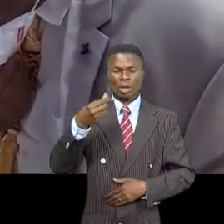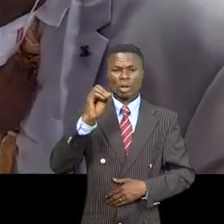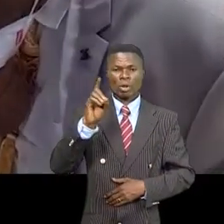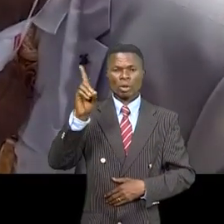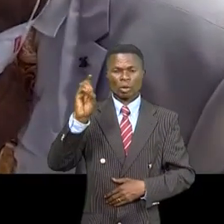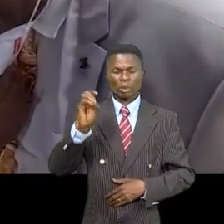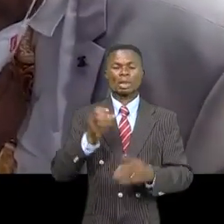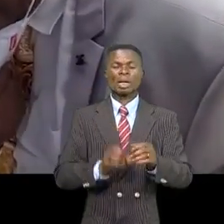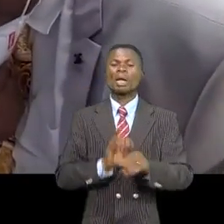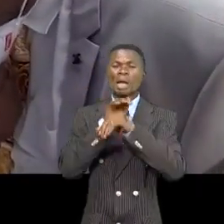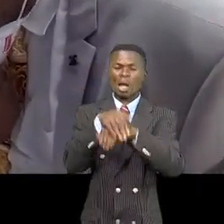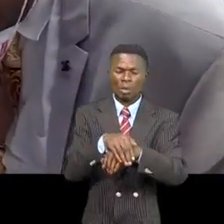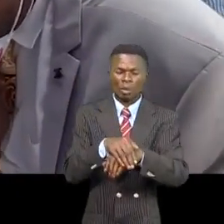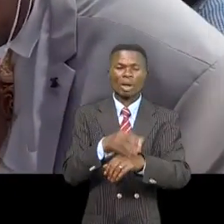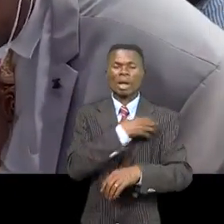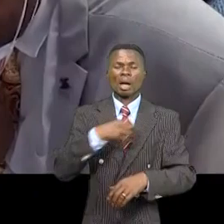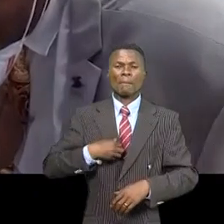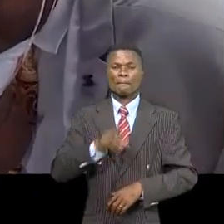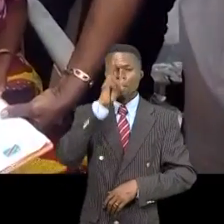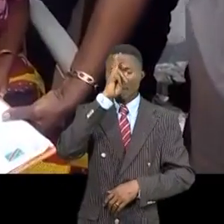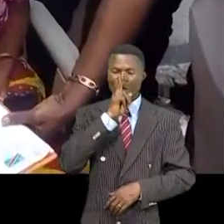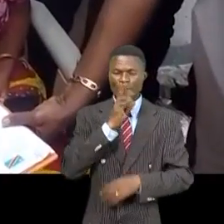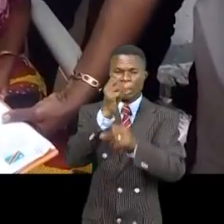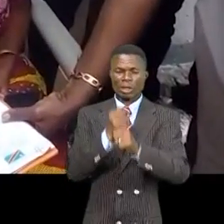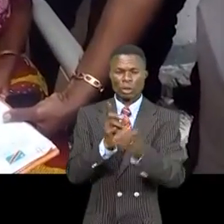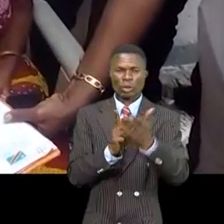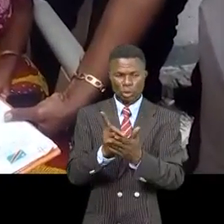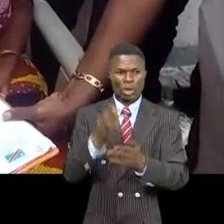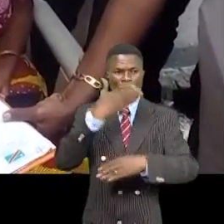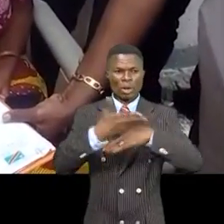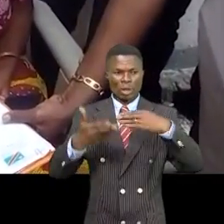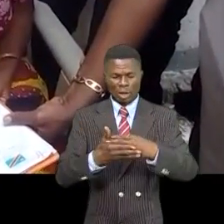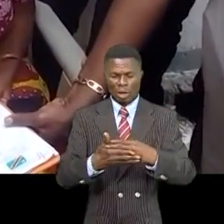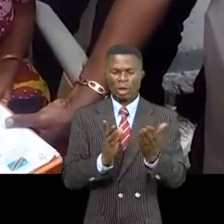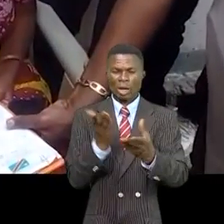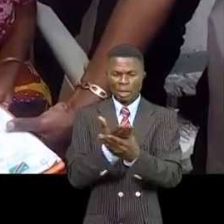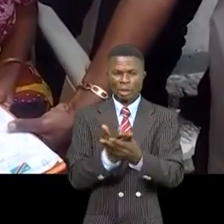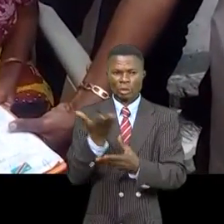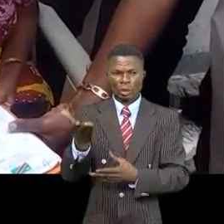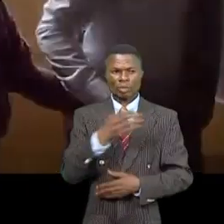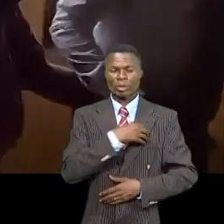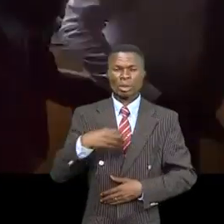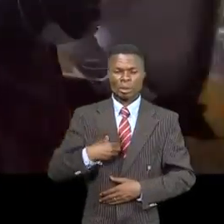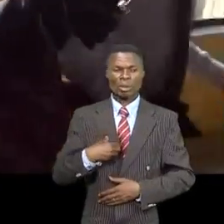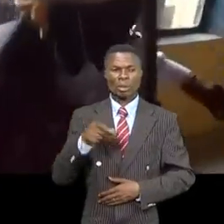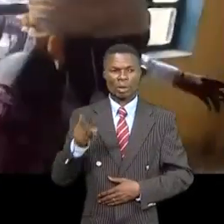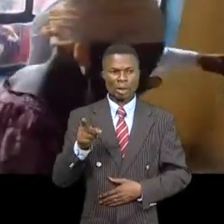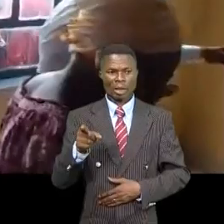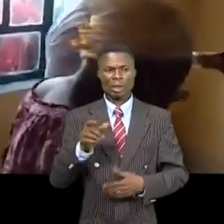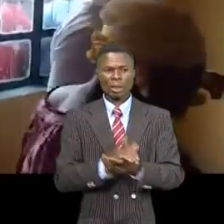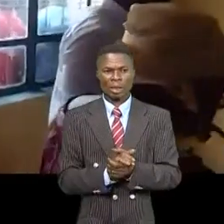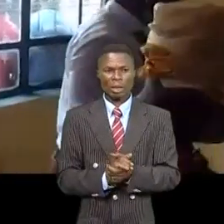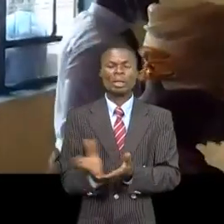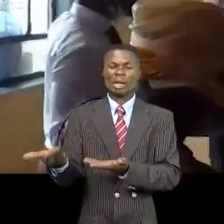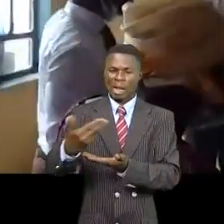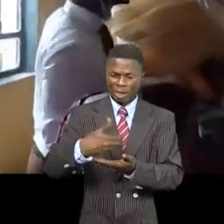veuve Ngoi soit rétablie dans ce droit a procédé également à la réinstallation de cette dernière. Martine Ngoi n'en revient pas. Elle